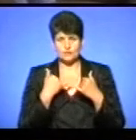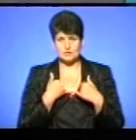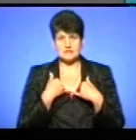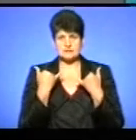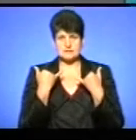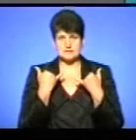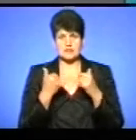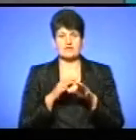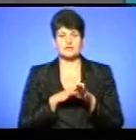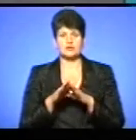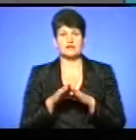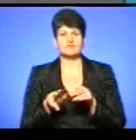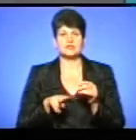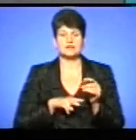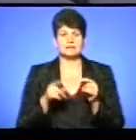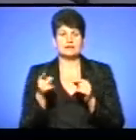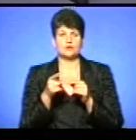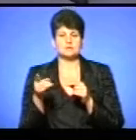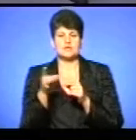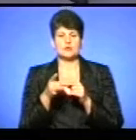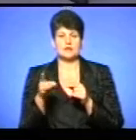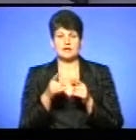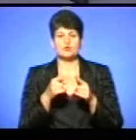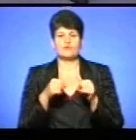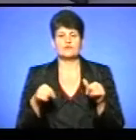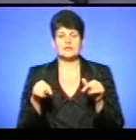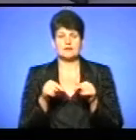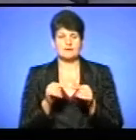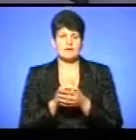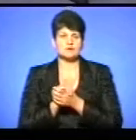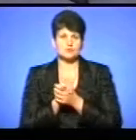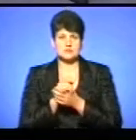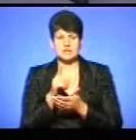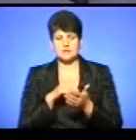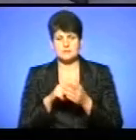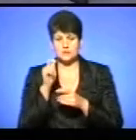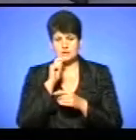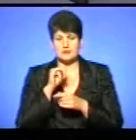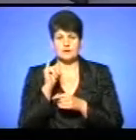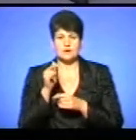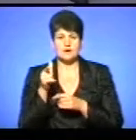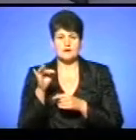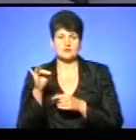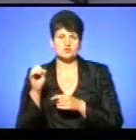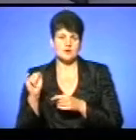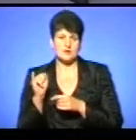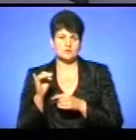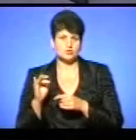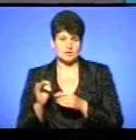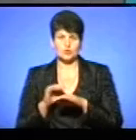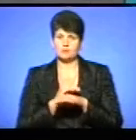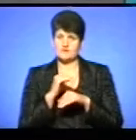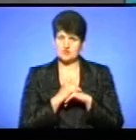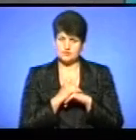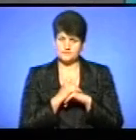сьогодні виконавчий директор Тернопільського регіонального відділення Асоціації міст України Ігор Гіричак. Скажу вам доброго вечора. Доброго вечора.